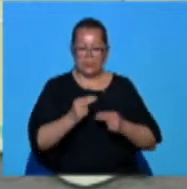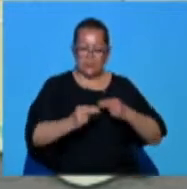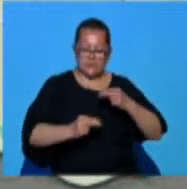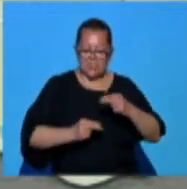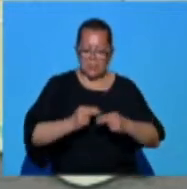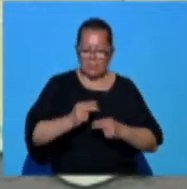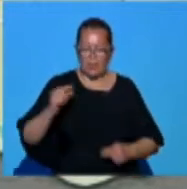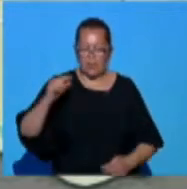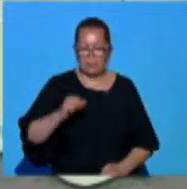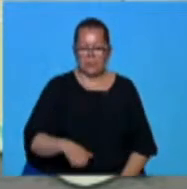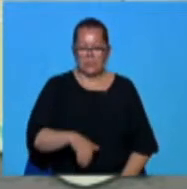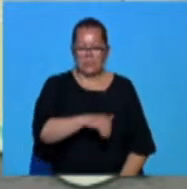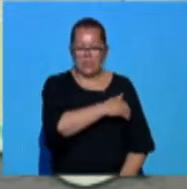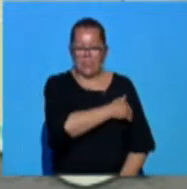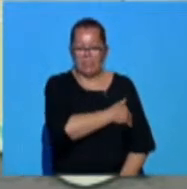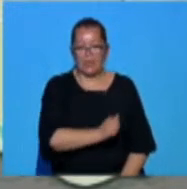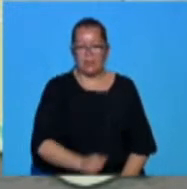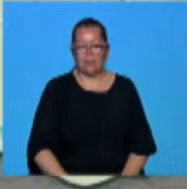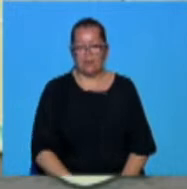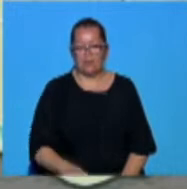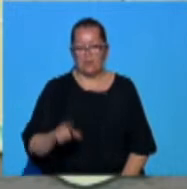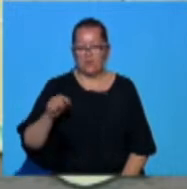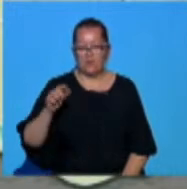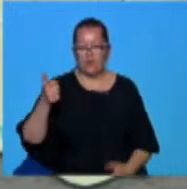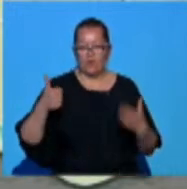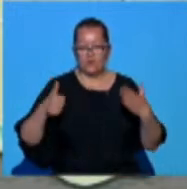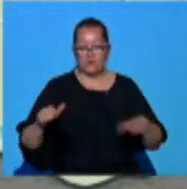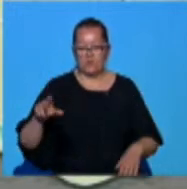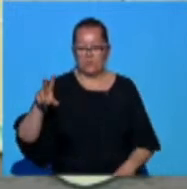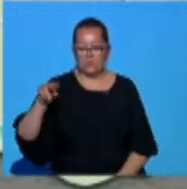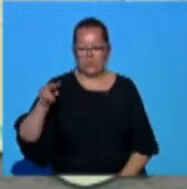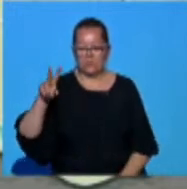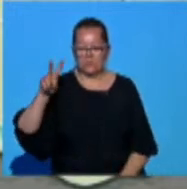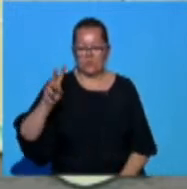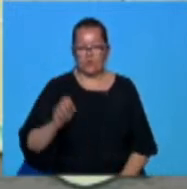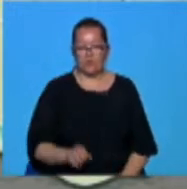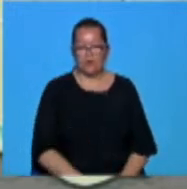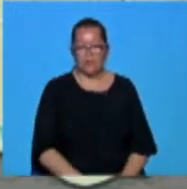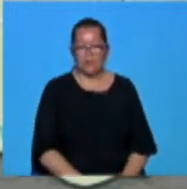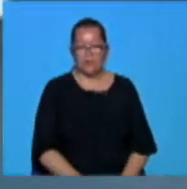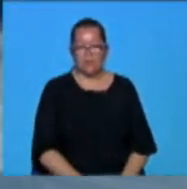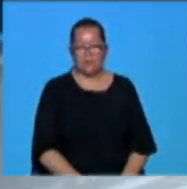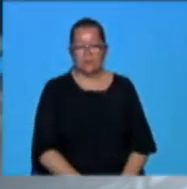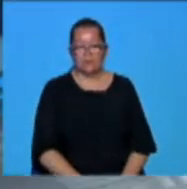Temperaturile maxime vor fi cuprinse între 26 și 32 de grade.